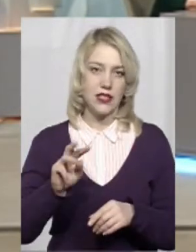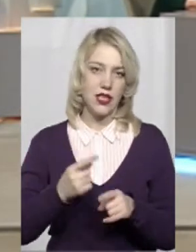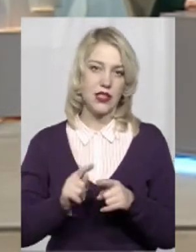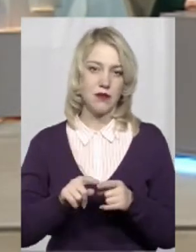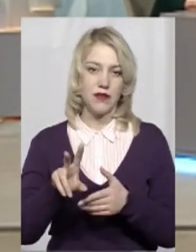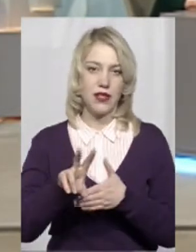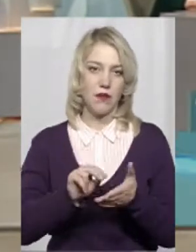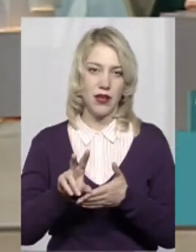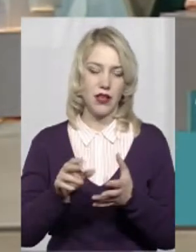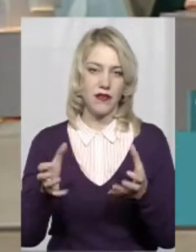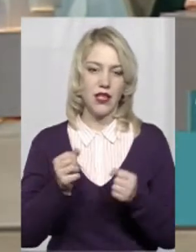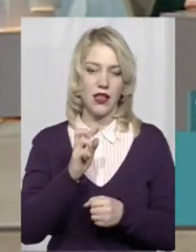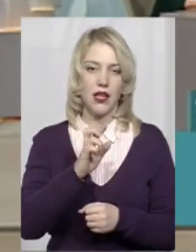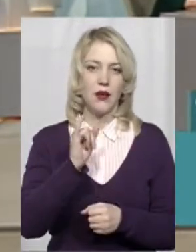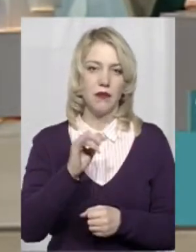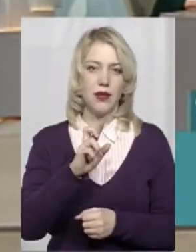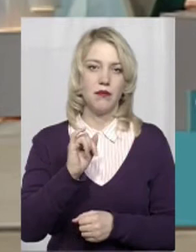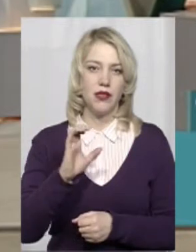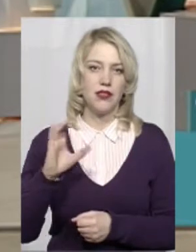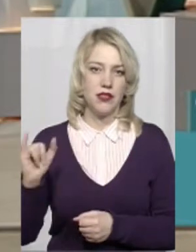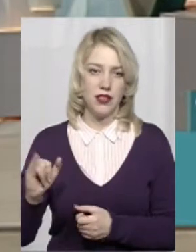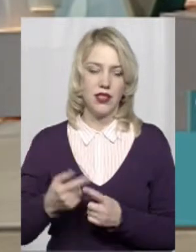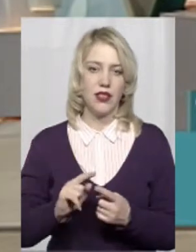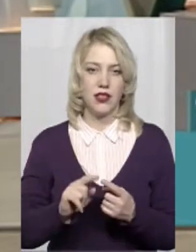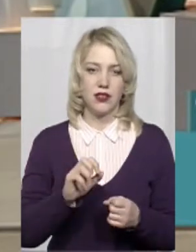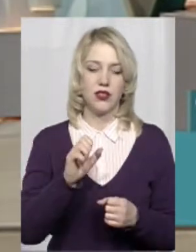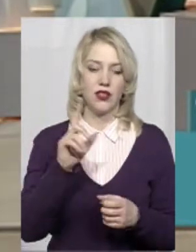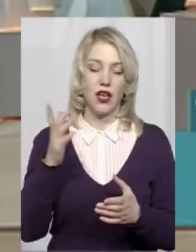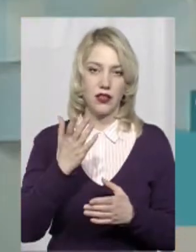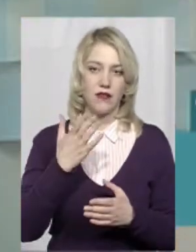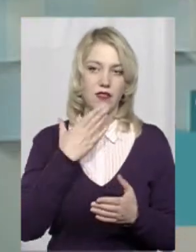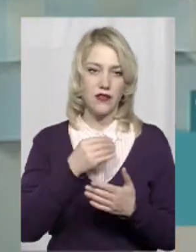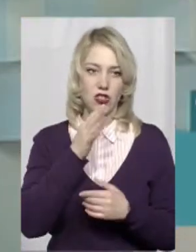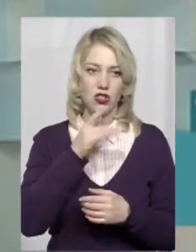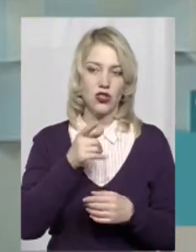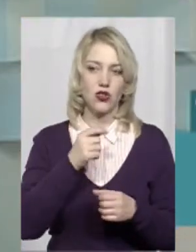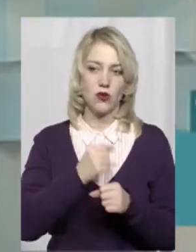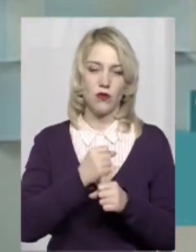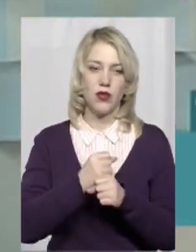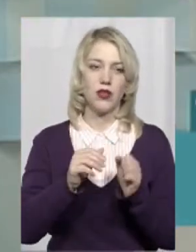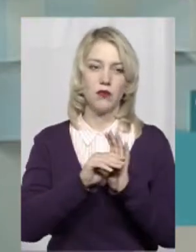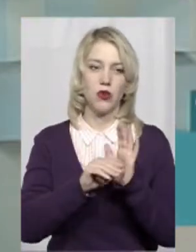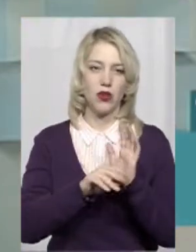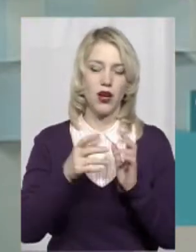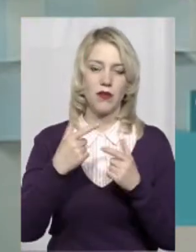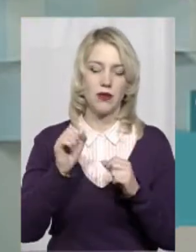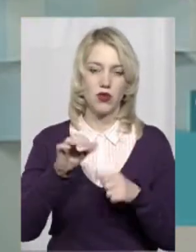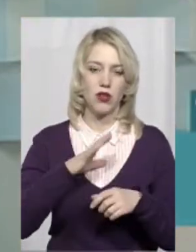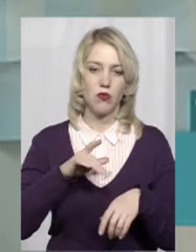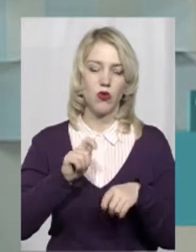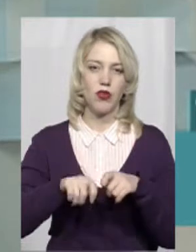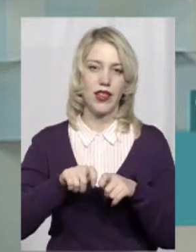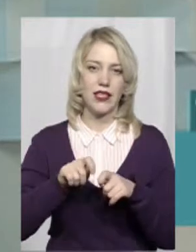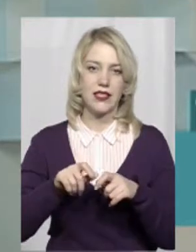взяли, за приклад, BBC, зробило теж свій час таку аналітику по програмам, теж тести можна було пройти.